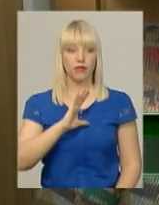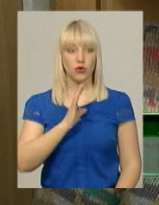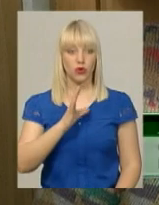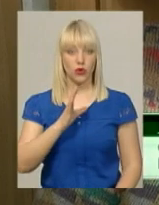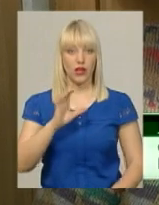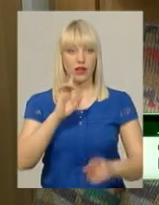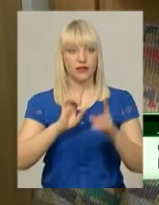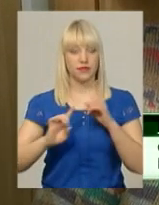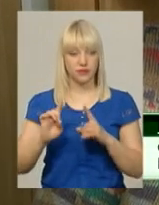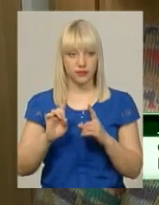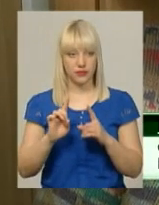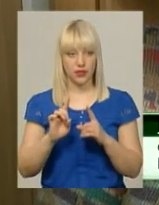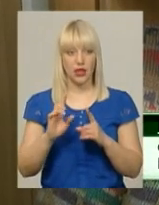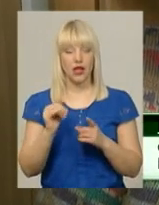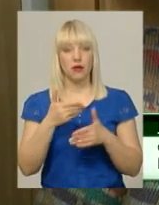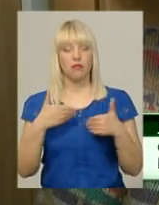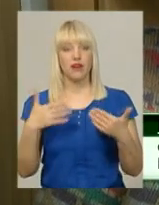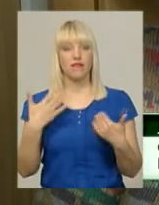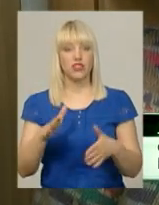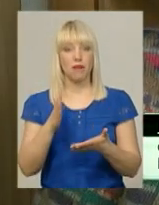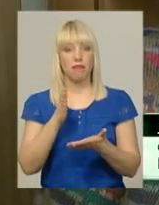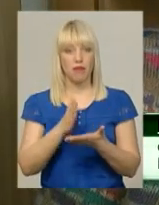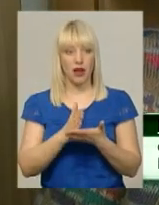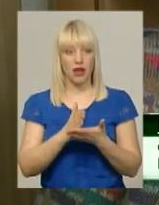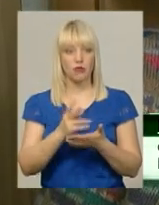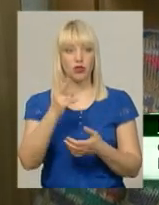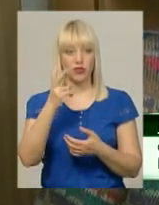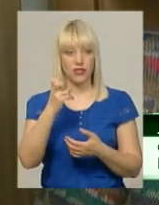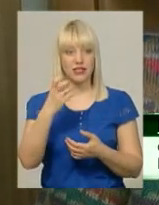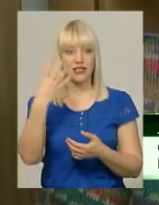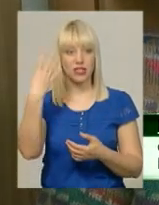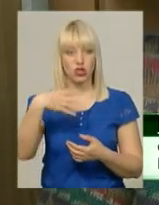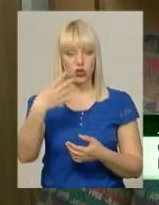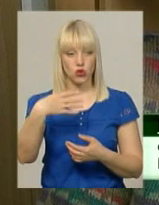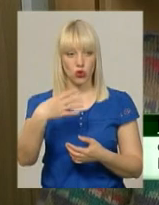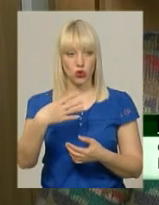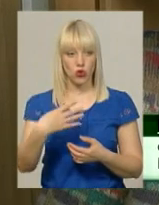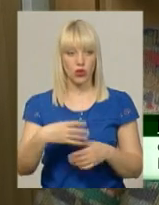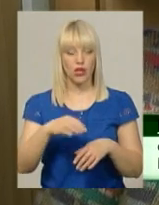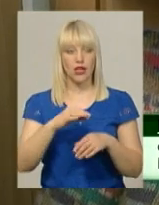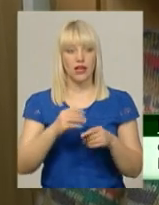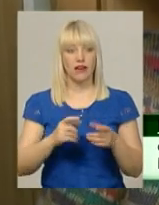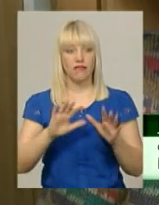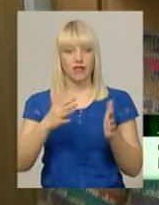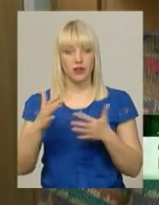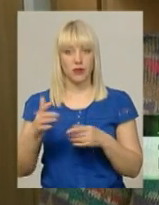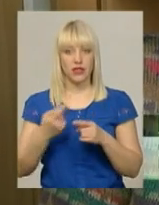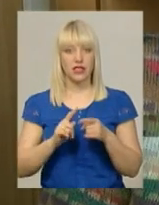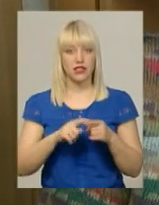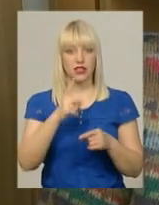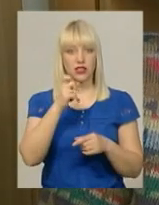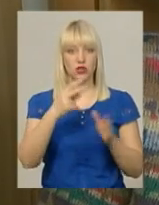ми вже маємо 242 захворілих на кір. З них 107